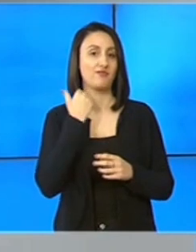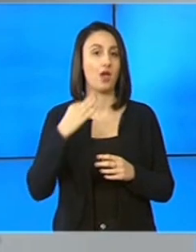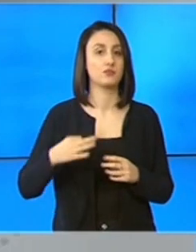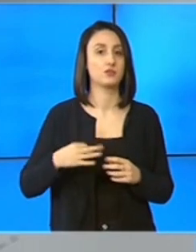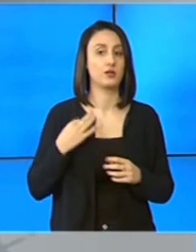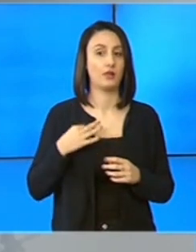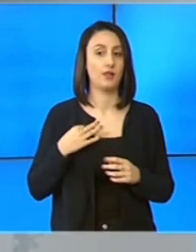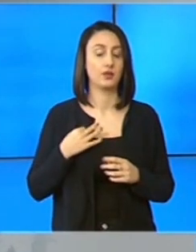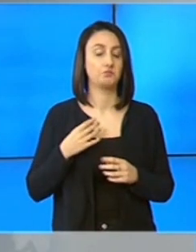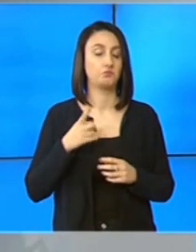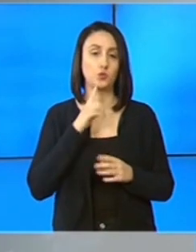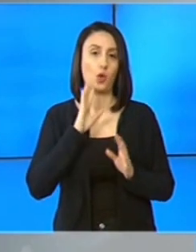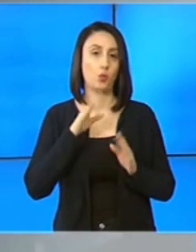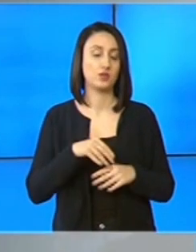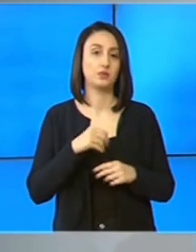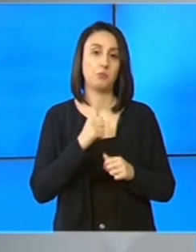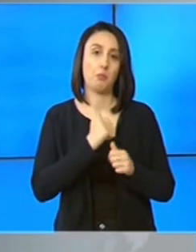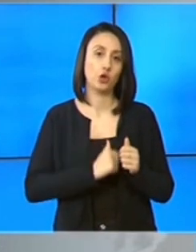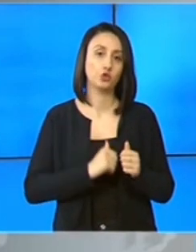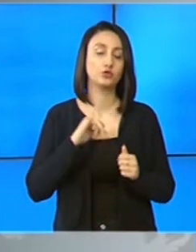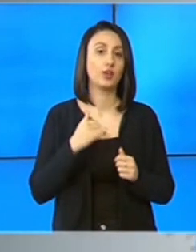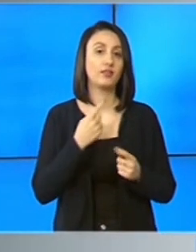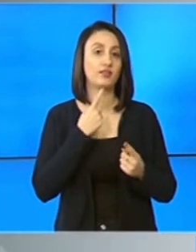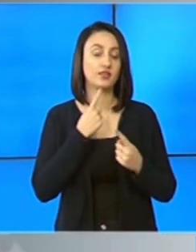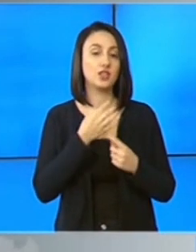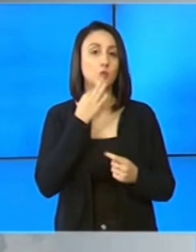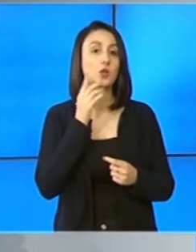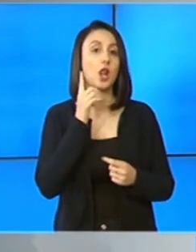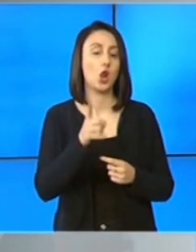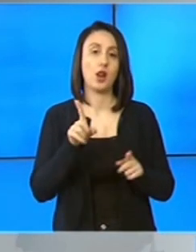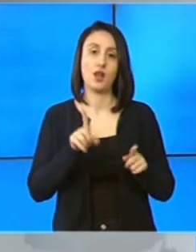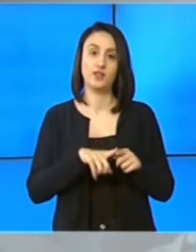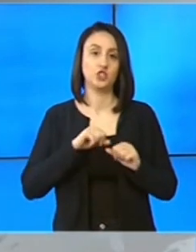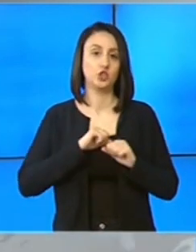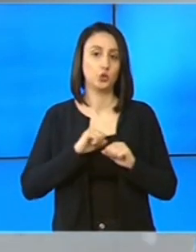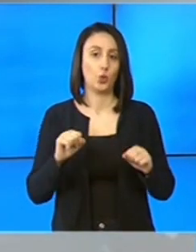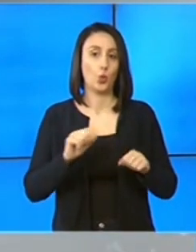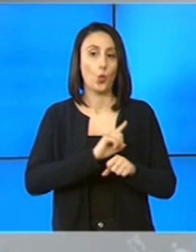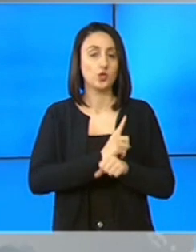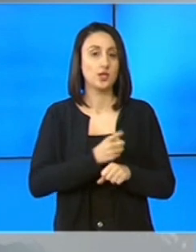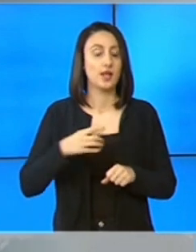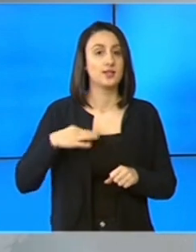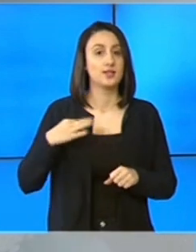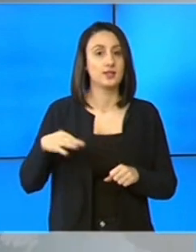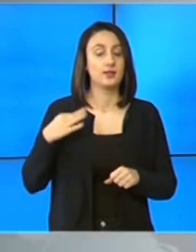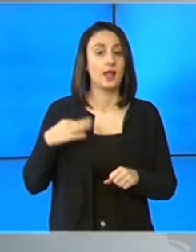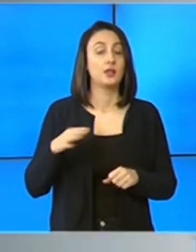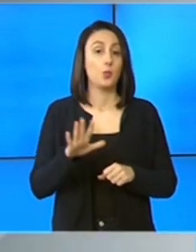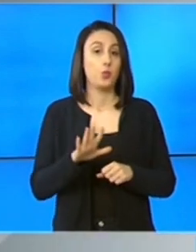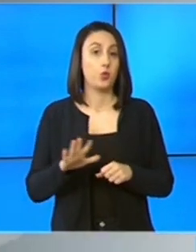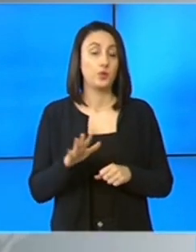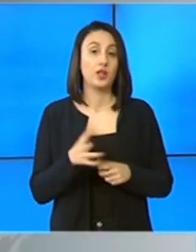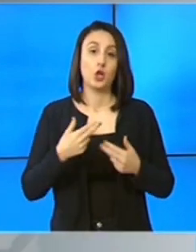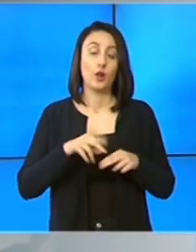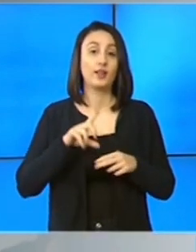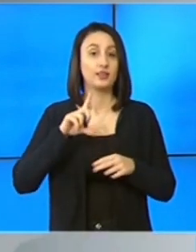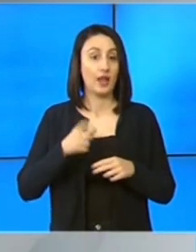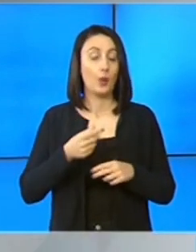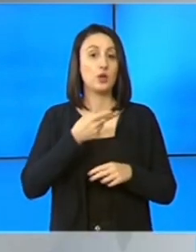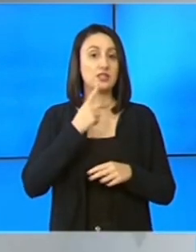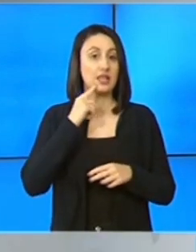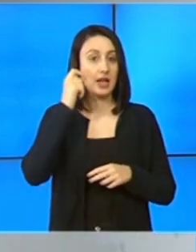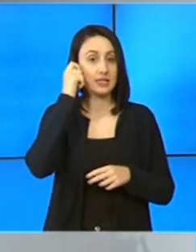Nici PSDștii nu s-au lăsat mai prejos și discursurile lor au fost dure. Urgența este de sănătate publică. Noi trebuie să